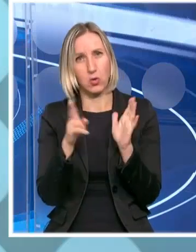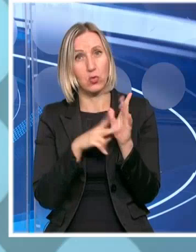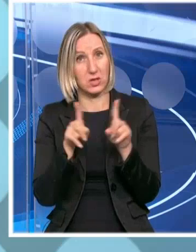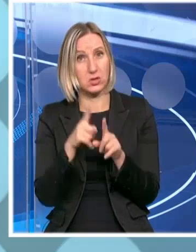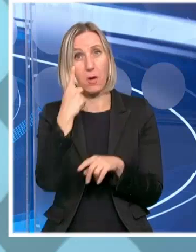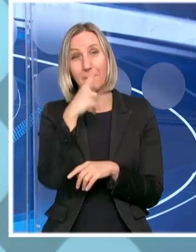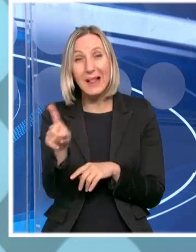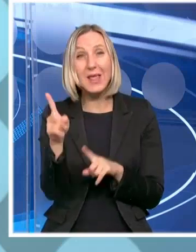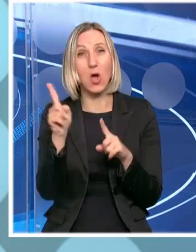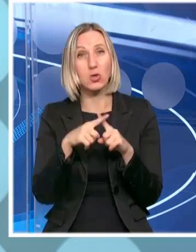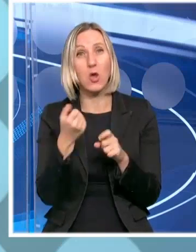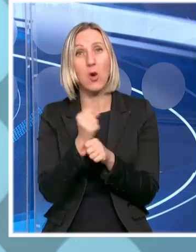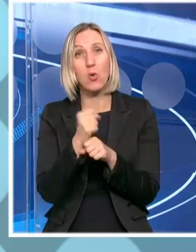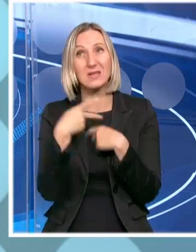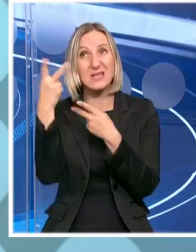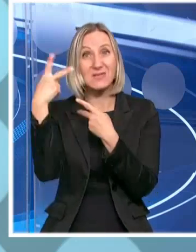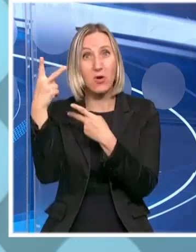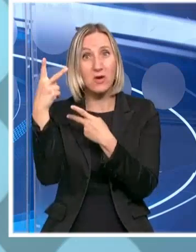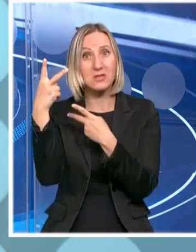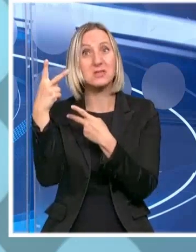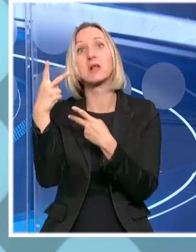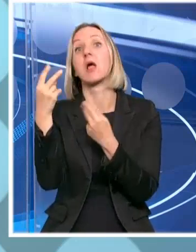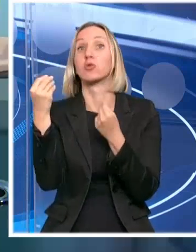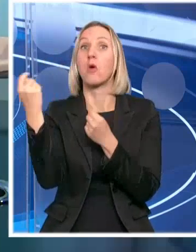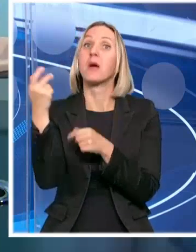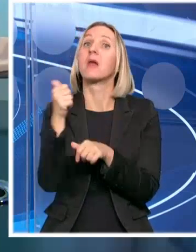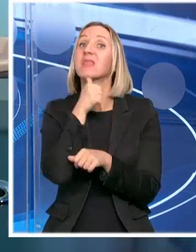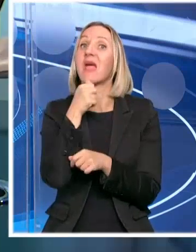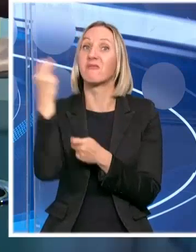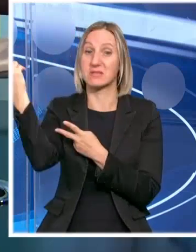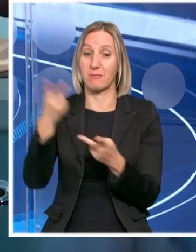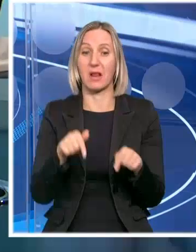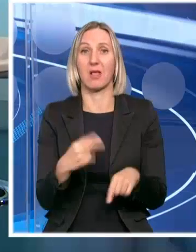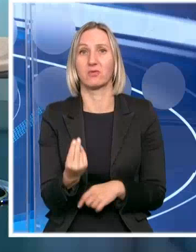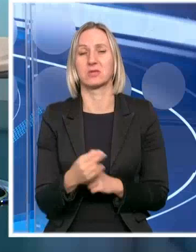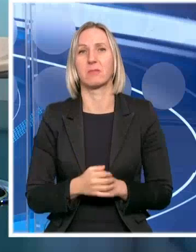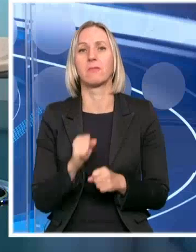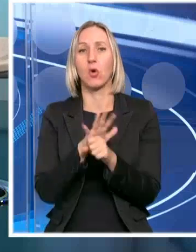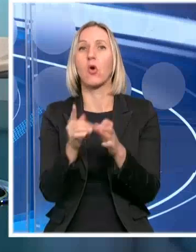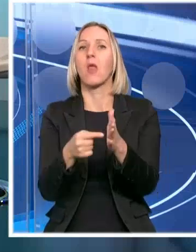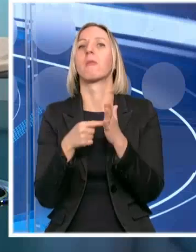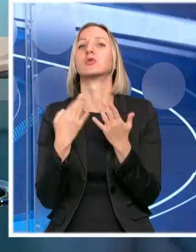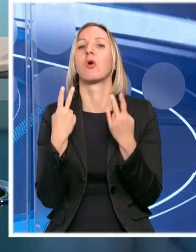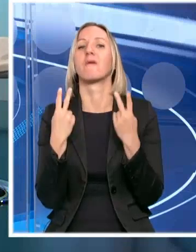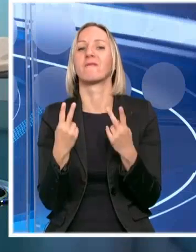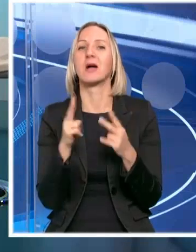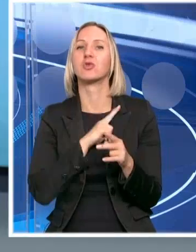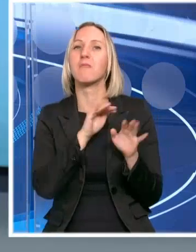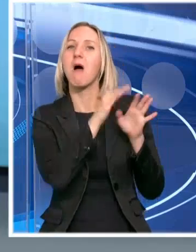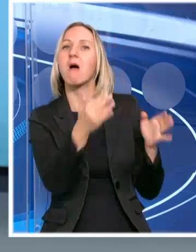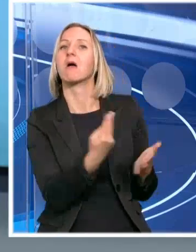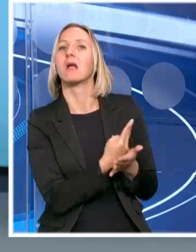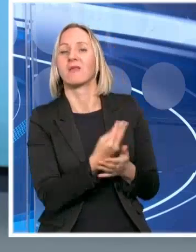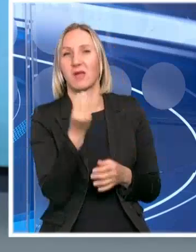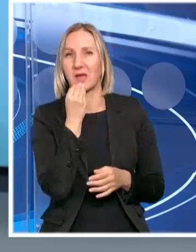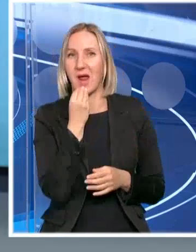milion tona kukuruza izvezli i doneli dobar devizni prilijek. Korona je pokazala koliko je važno imati zalihe hrane. Ima li